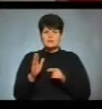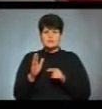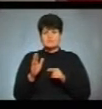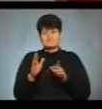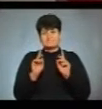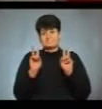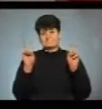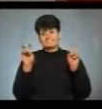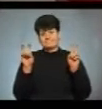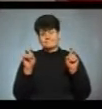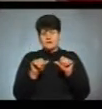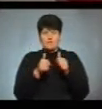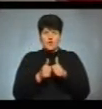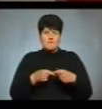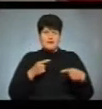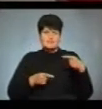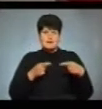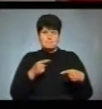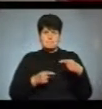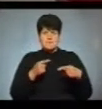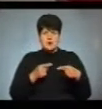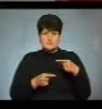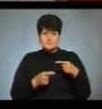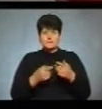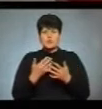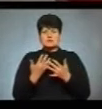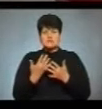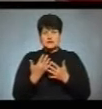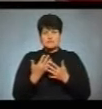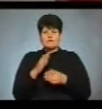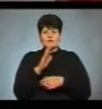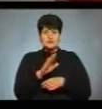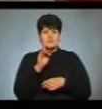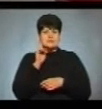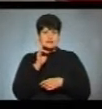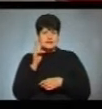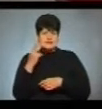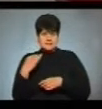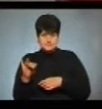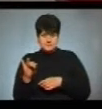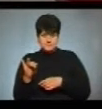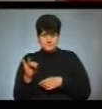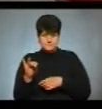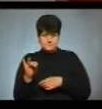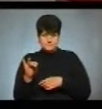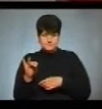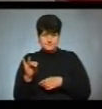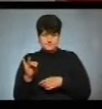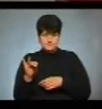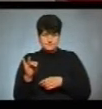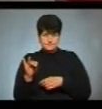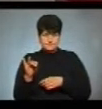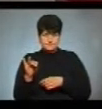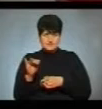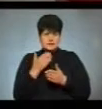-форма дебатів, скажімо так, таки, оскільки Володимир Зеленський за деякими